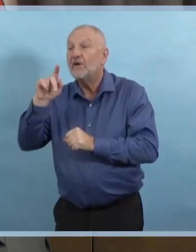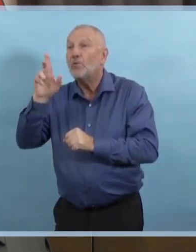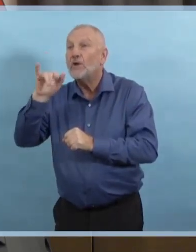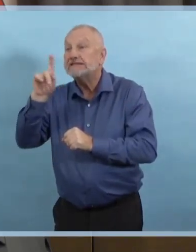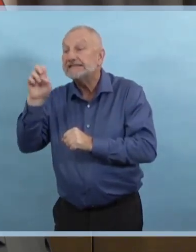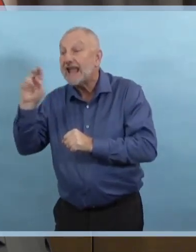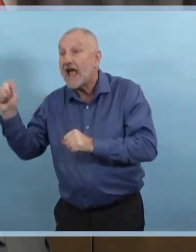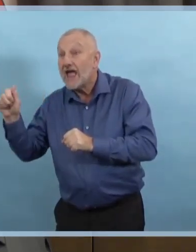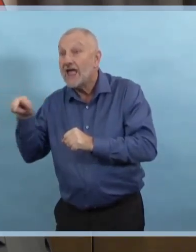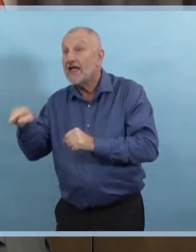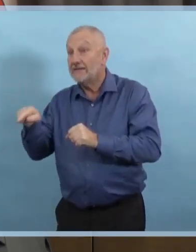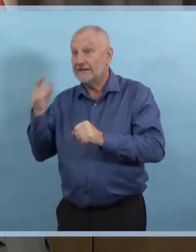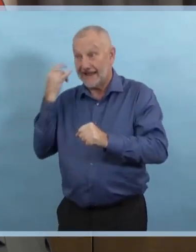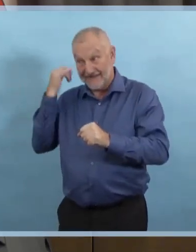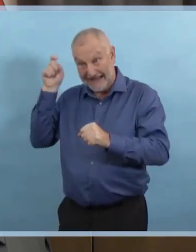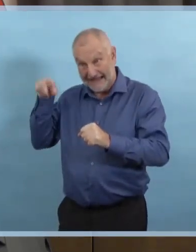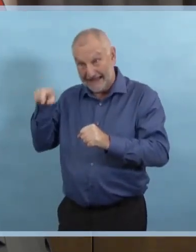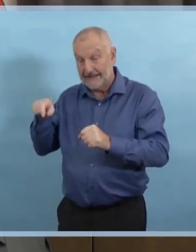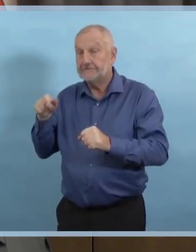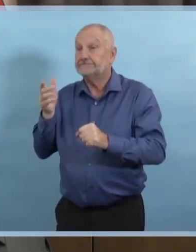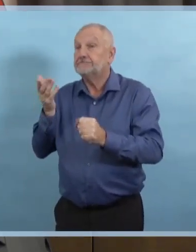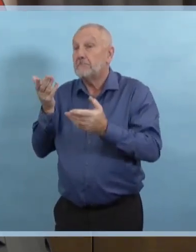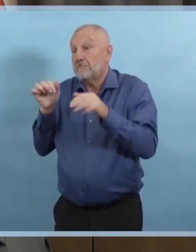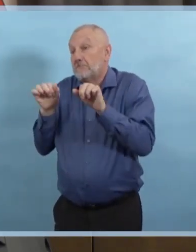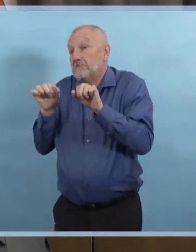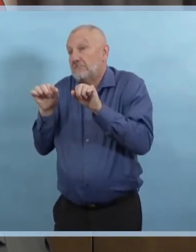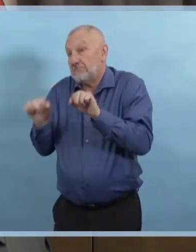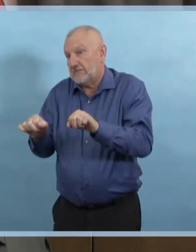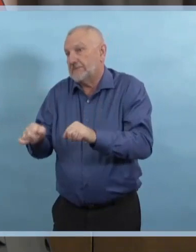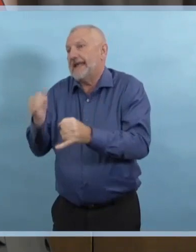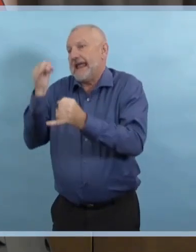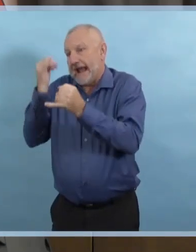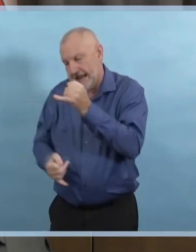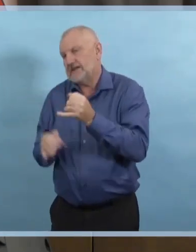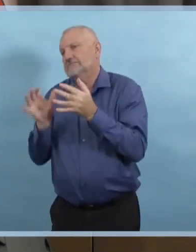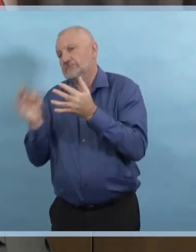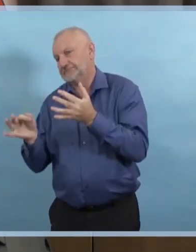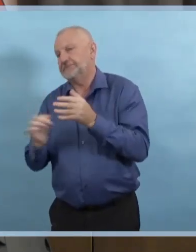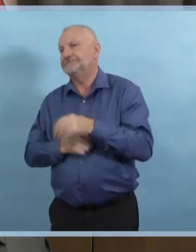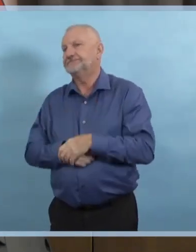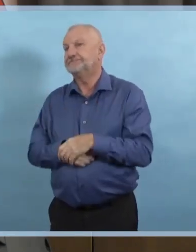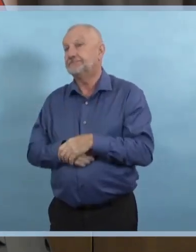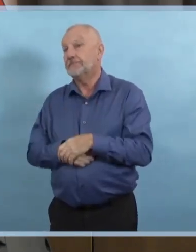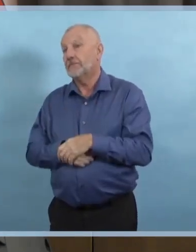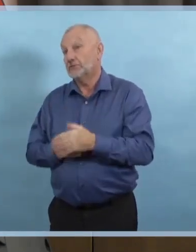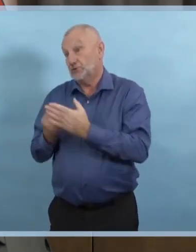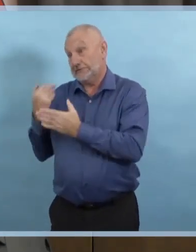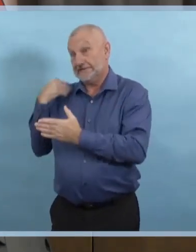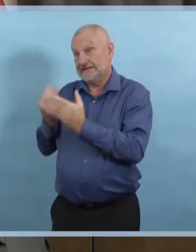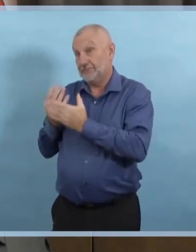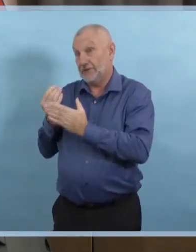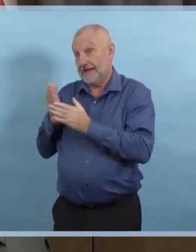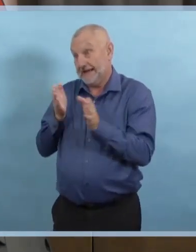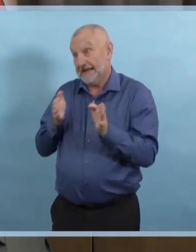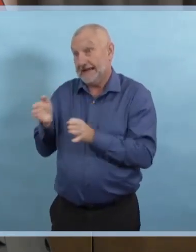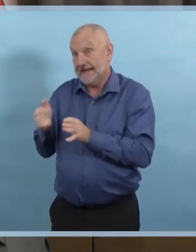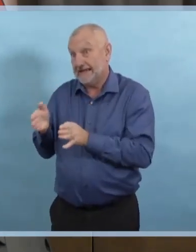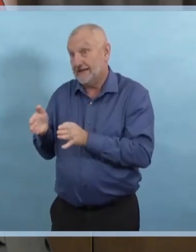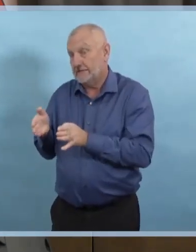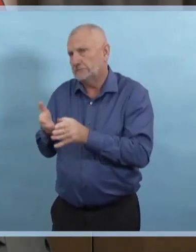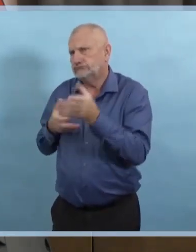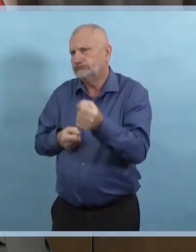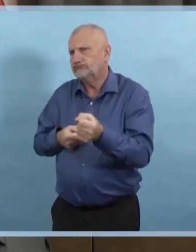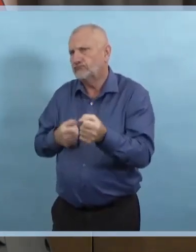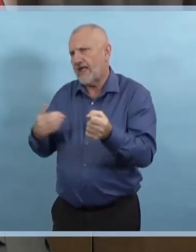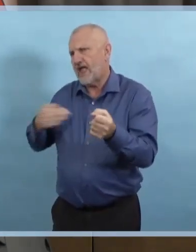Depuis notre planification du printemps, nous sommes confiants que nous avons assez d'espace et nous avons obtenu l'équipement nécessaire et